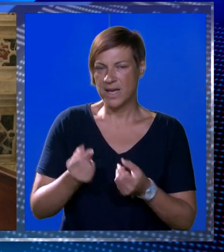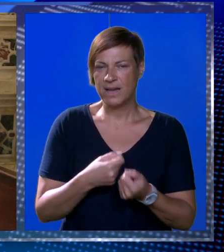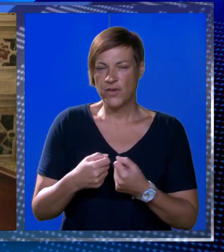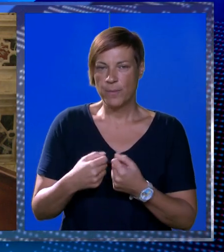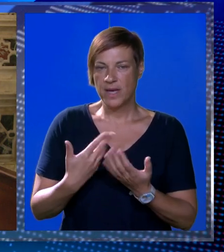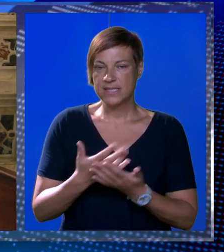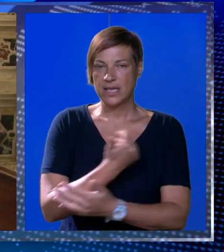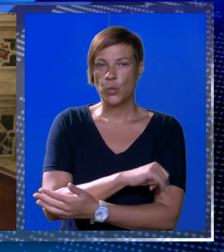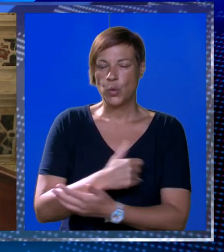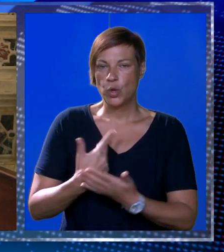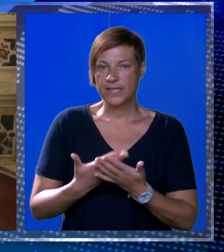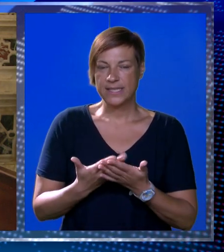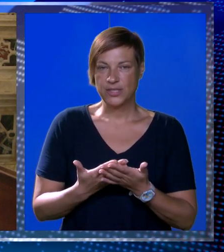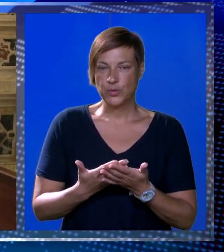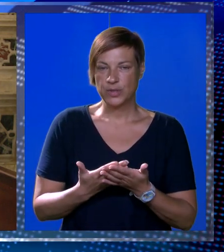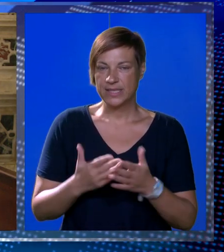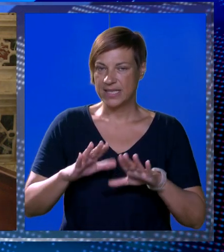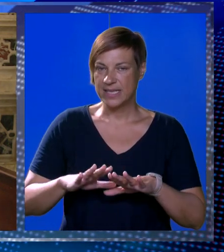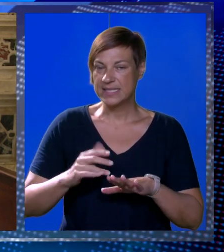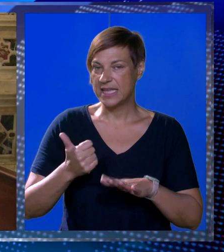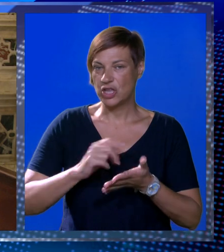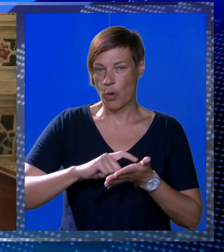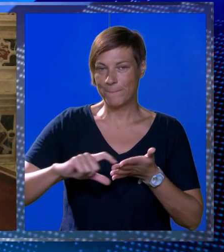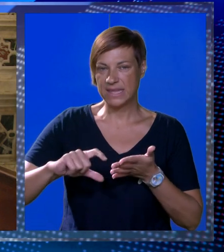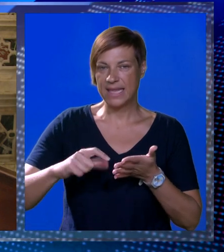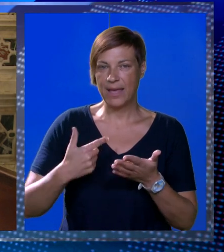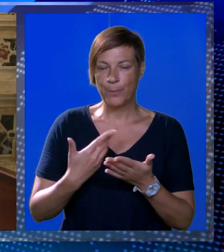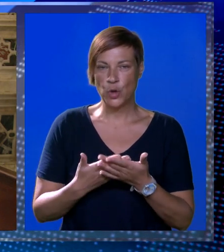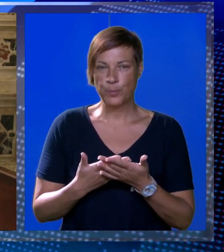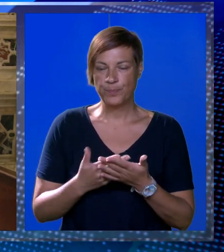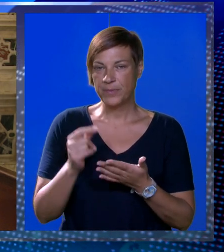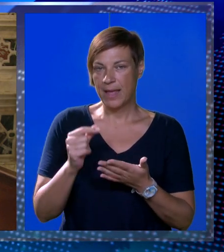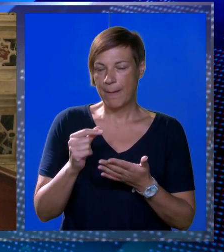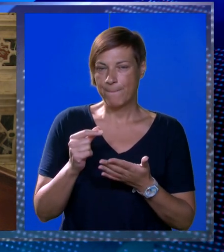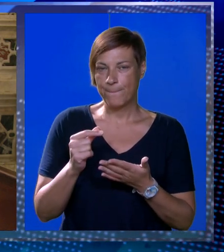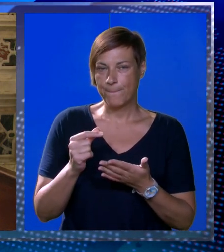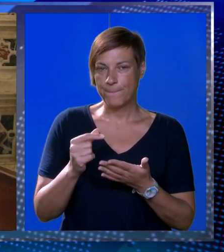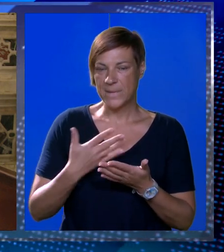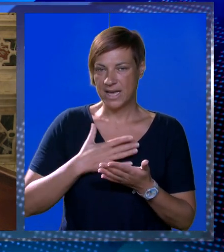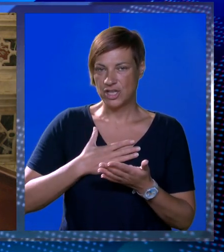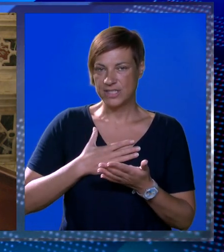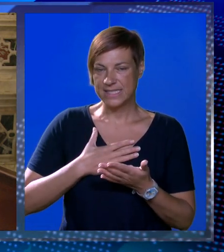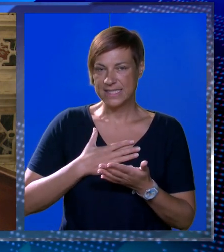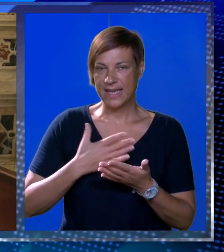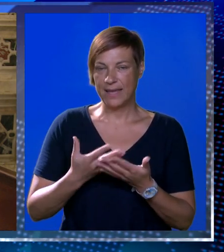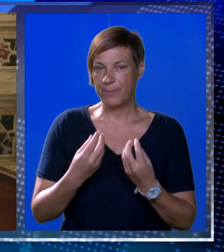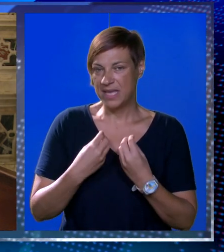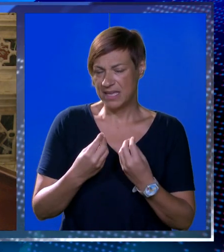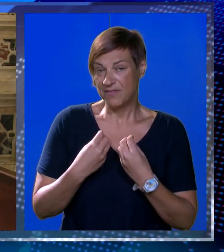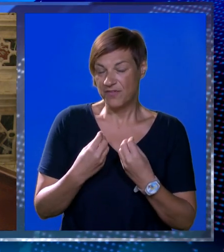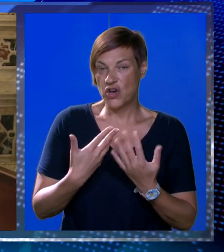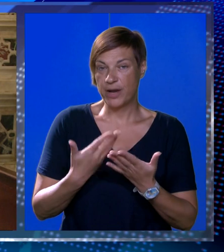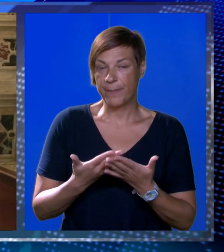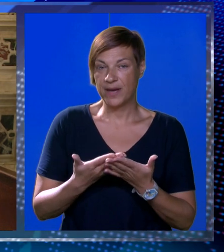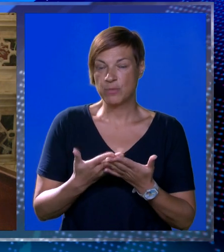formacije u godini gdje je, evo, s jednom određenom temom, malo se ipak i mi formiramo i